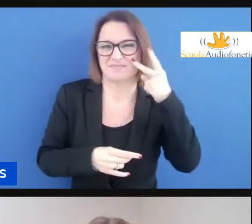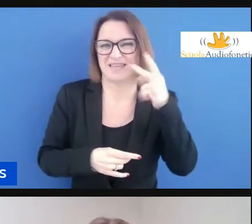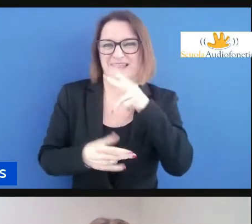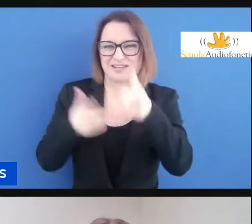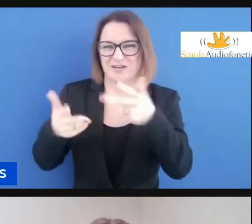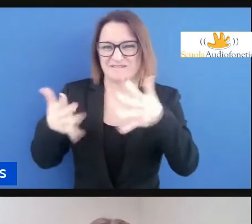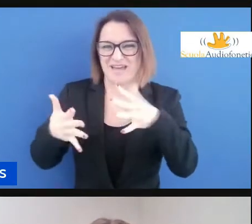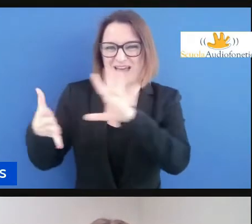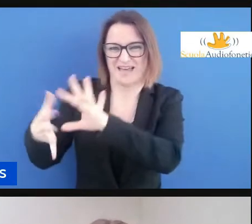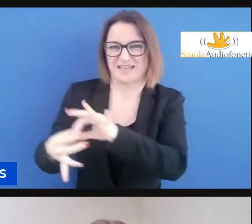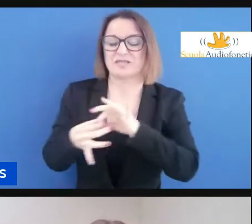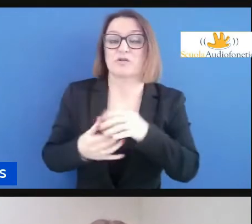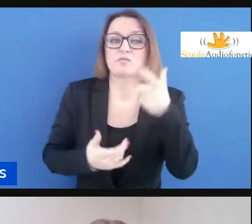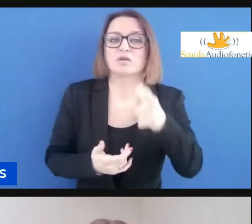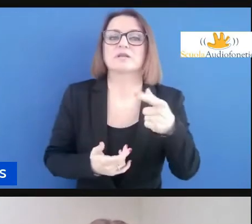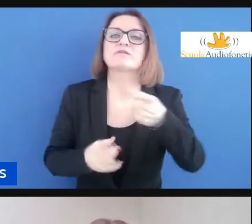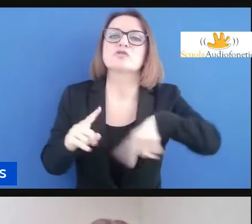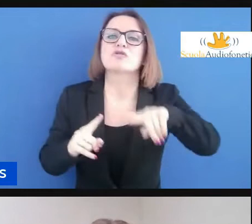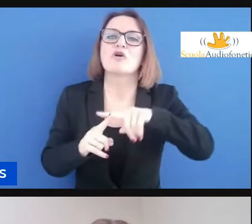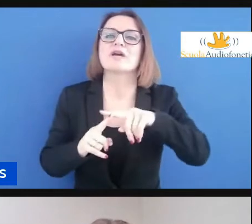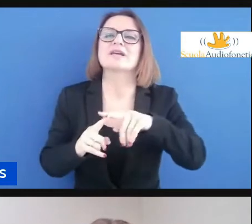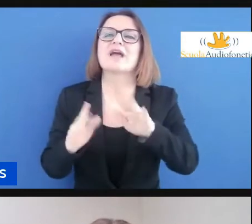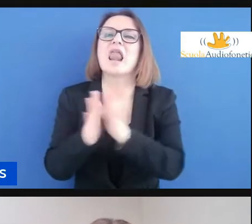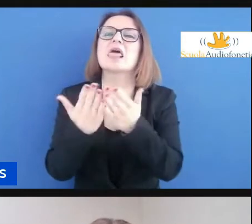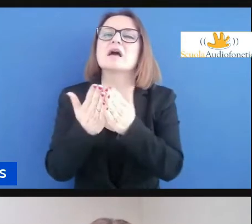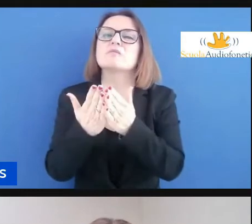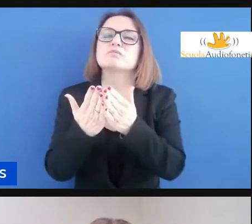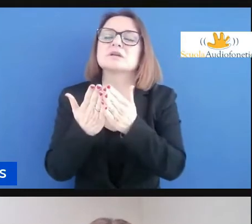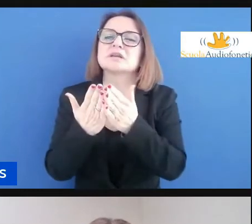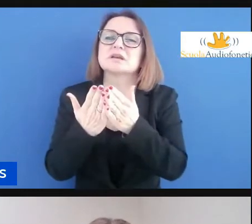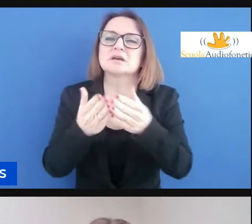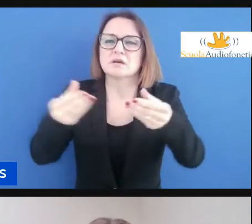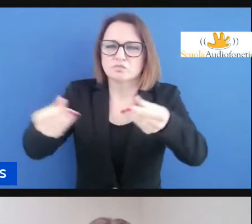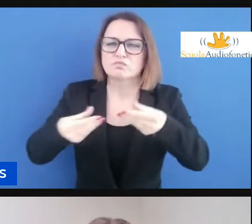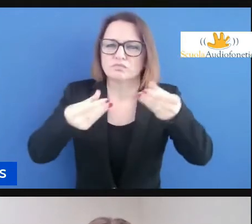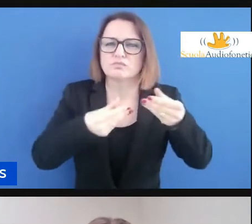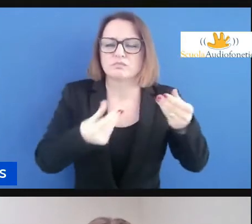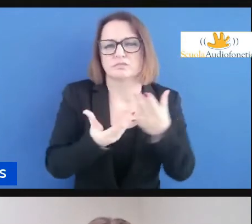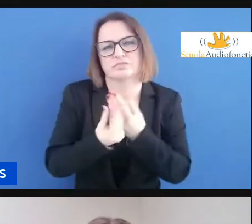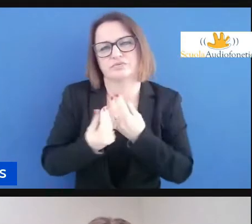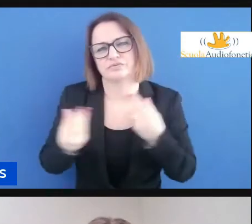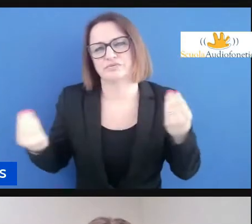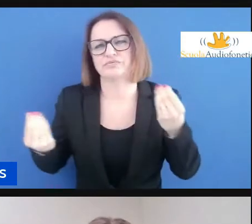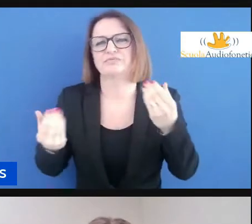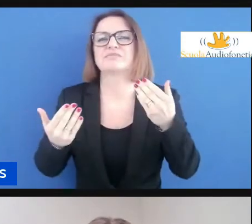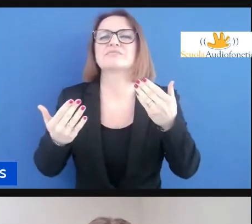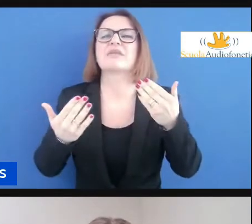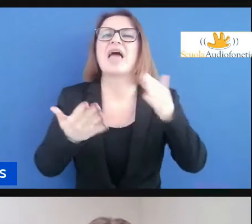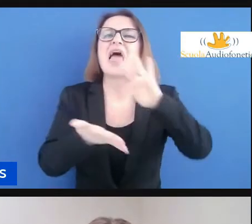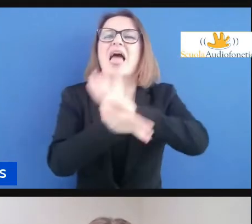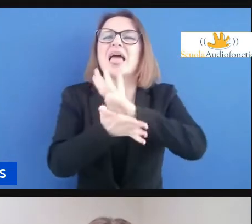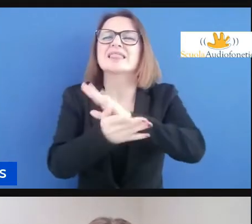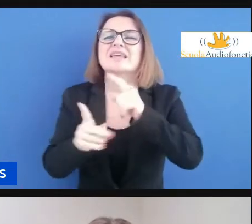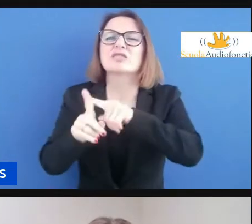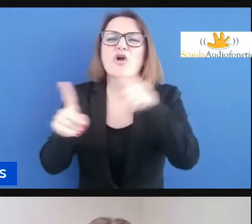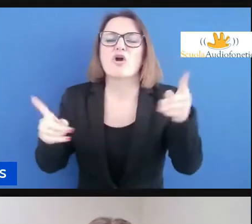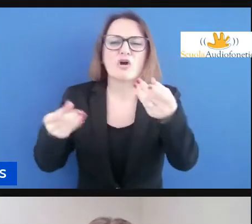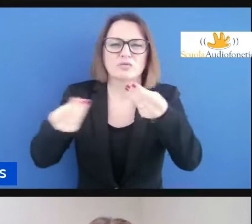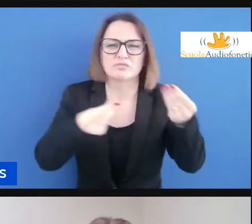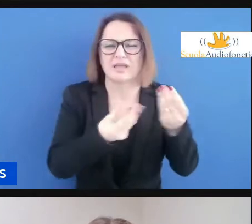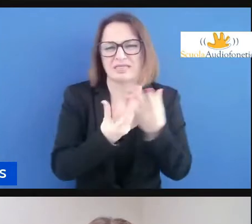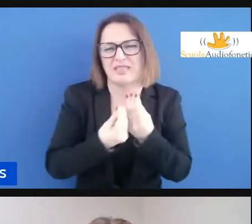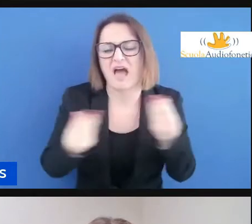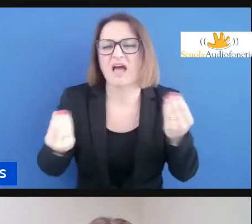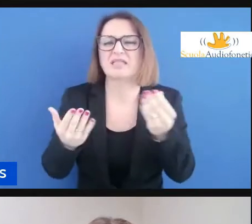in visione molti testi molte case editrici ci propongono anche testi facilitati